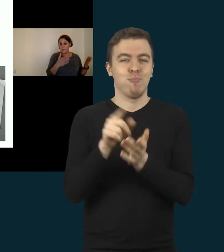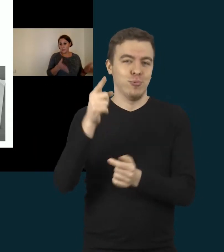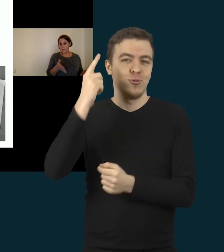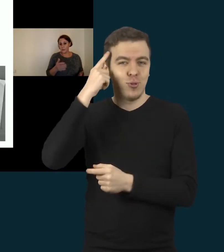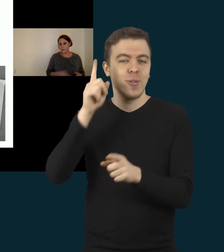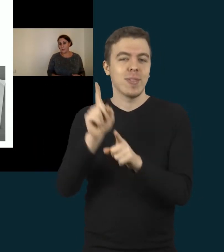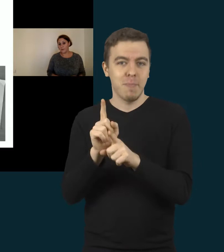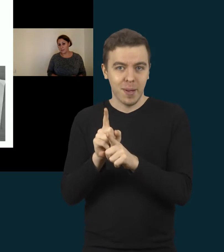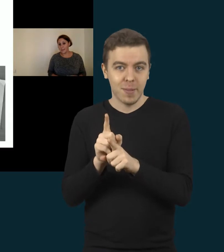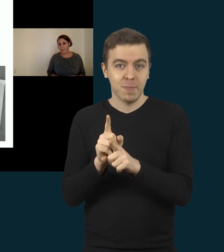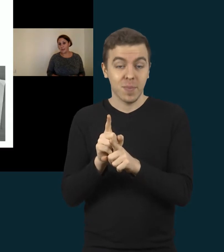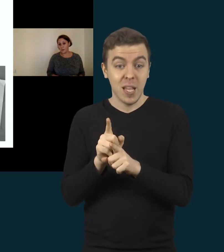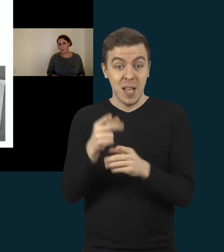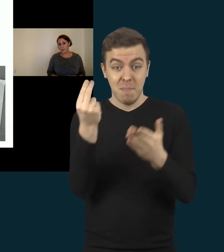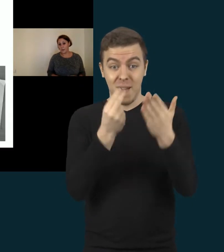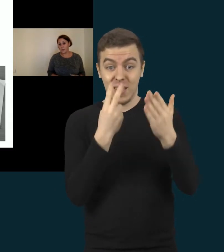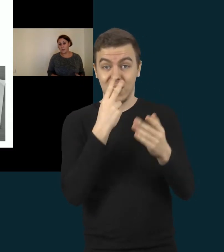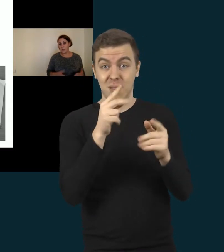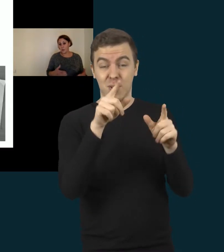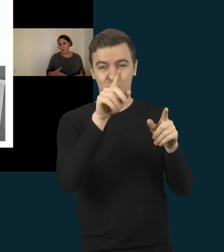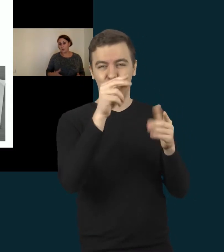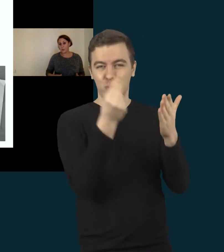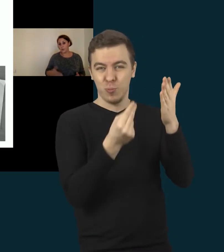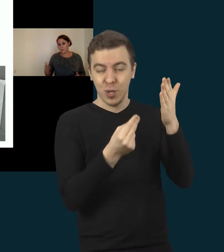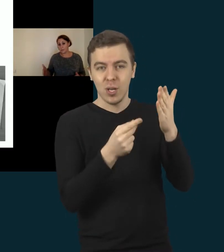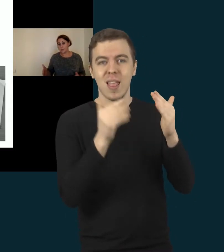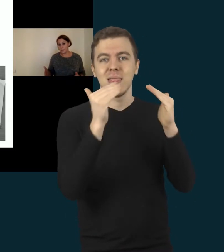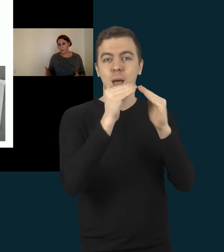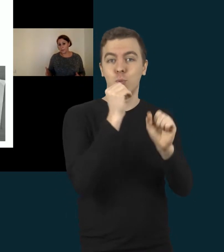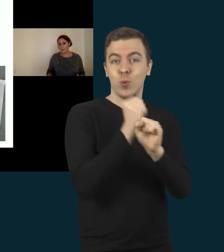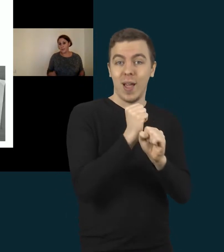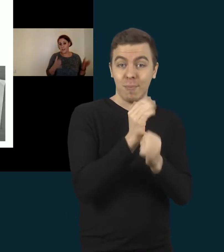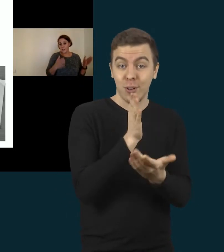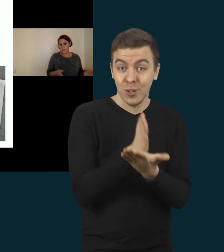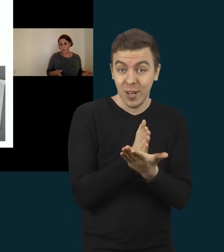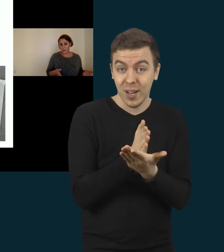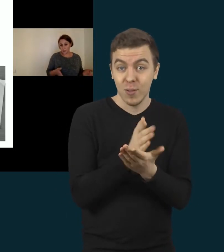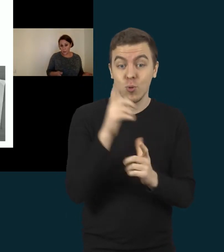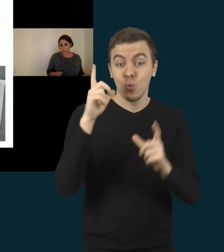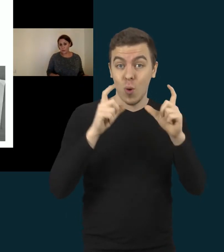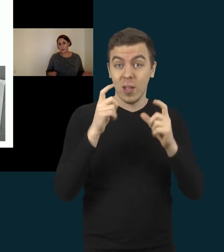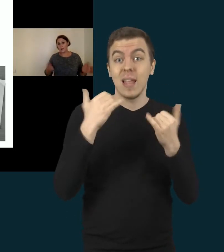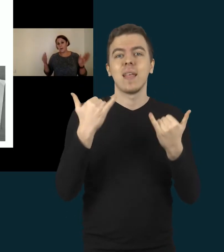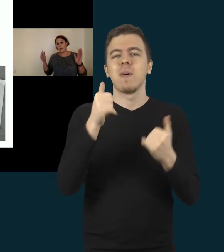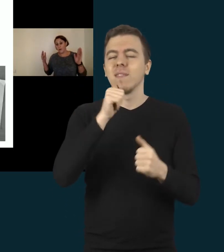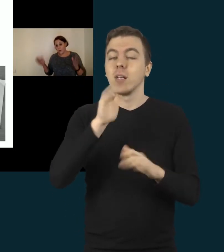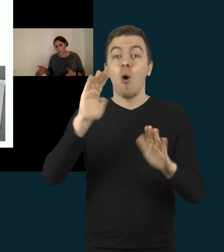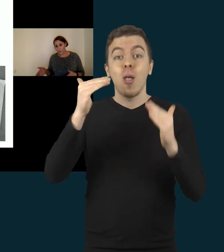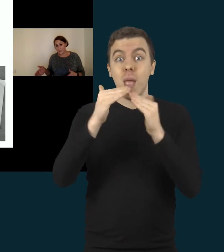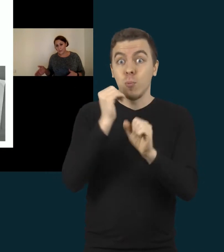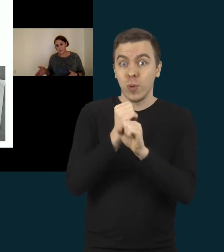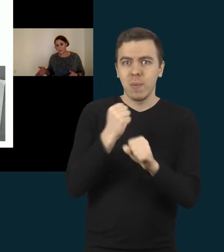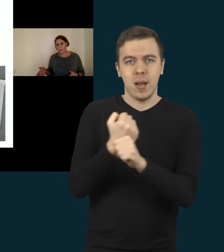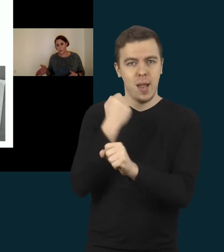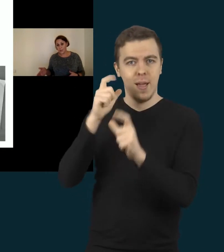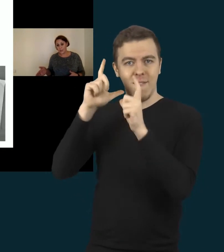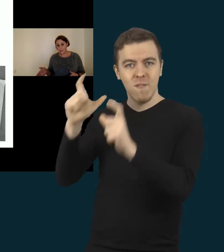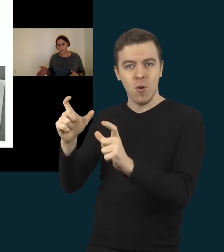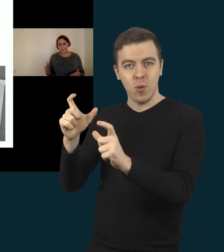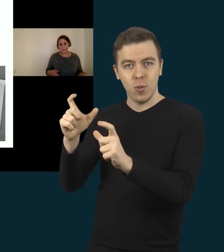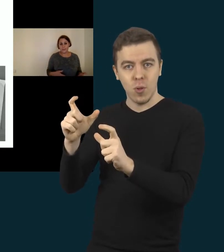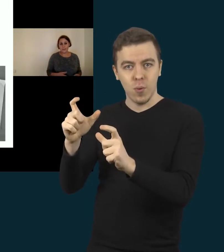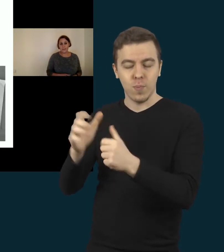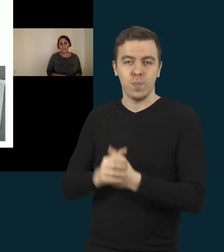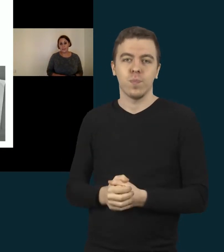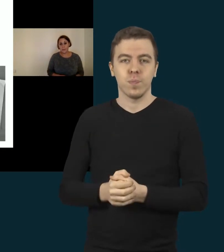kaip ir čia yra pavykslėdėje, jūs matote, nuotraukos namų darbai. Tai reiškia, dabar yra nuotrauka, o po to mes darysim namų darbus.